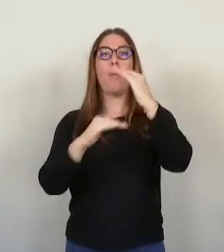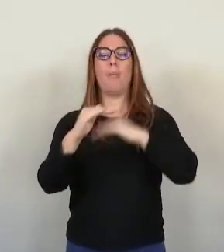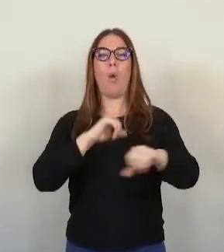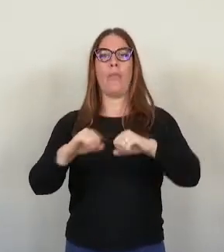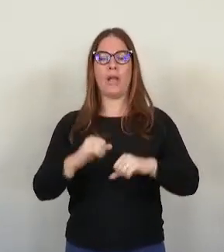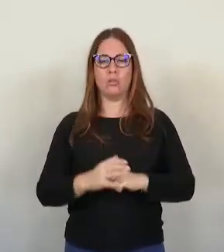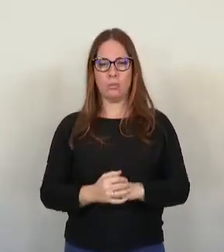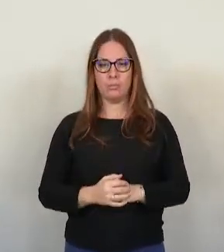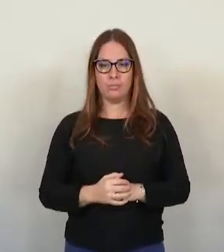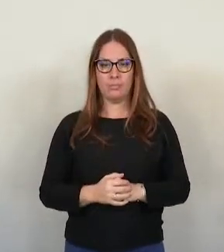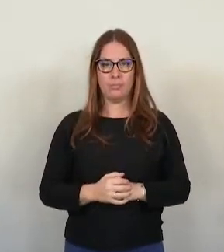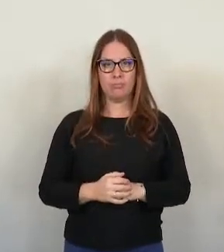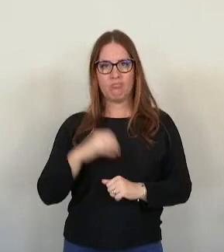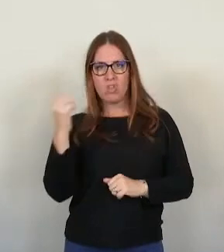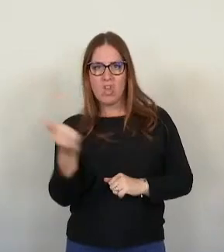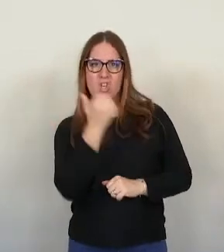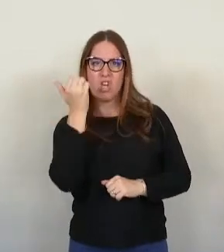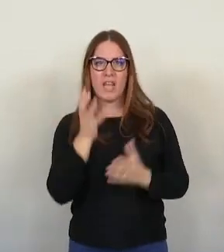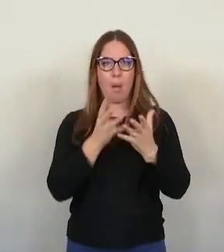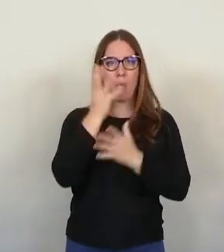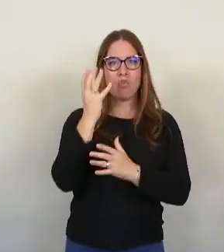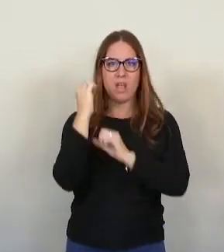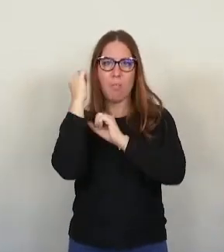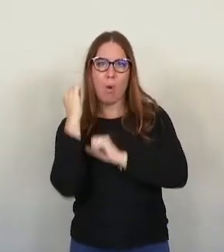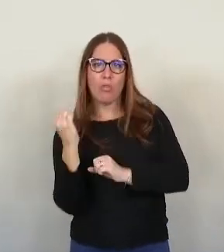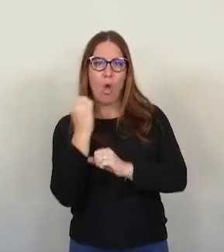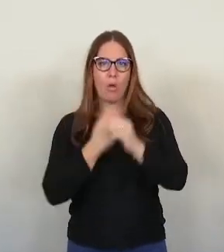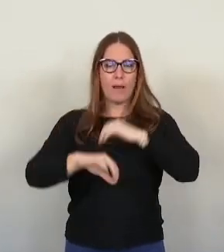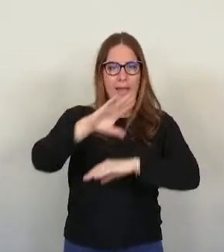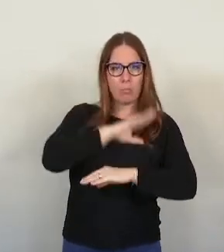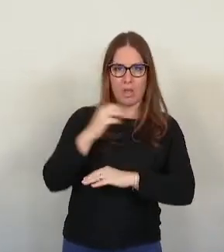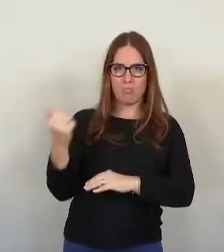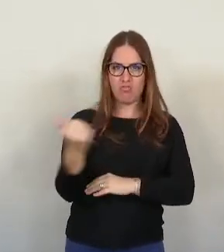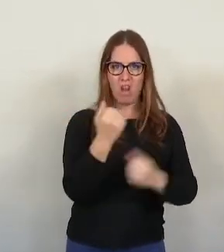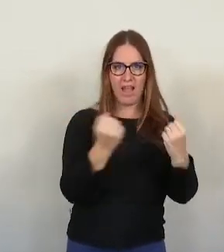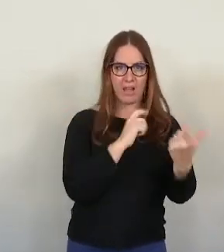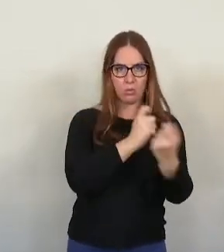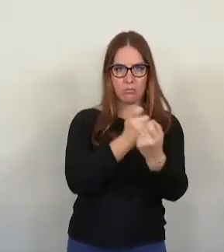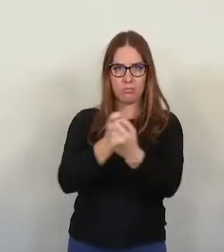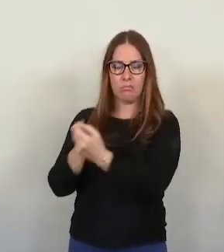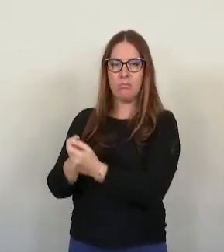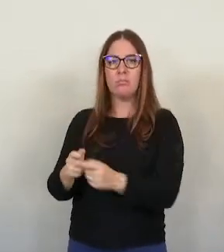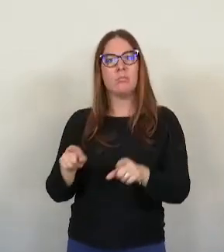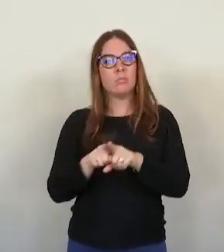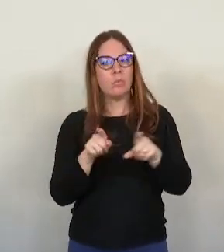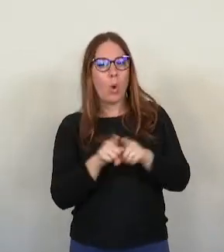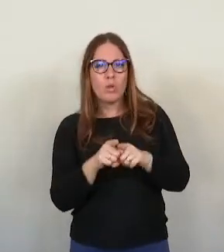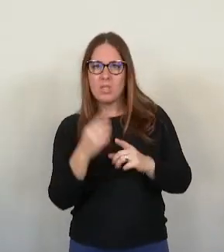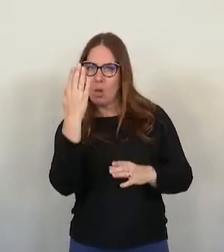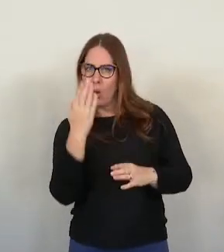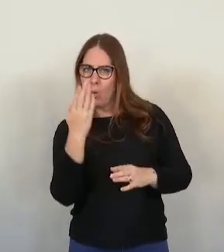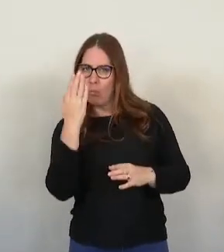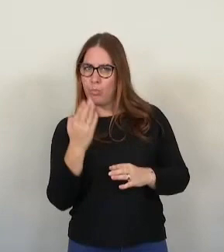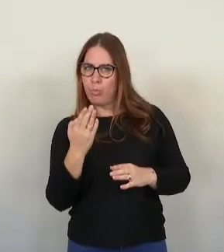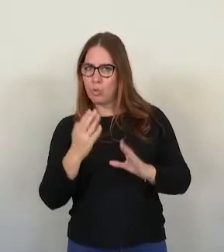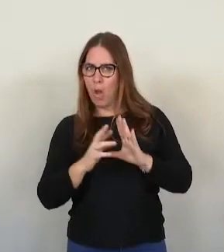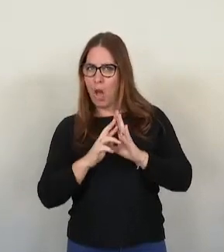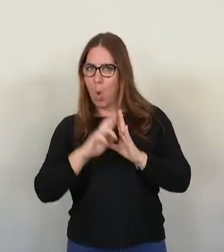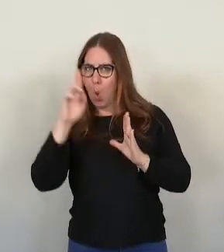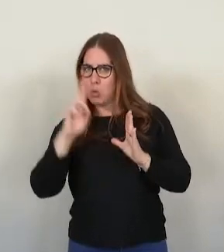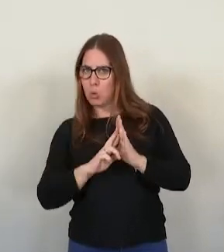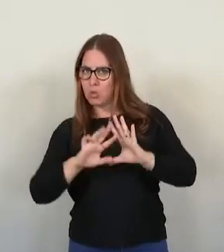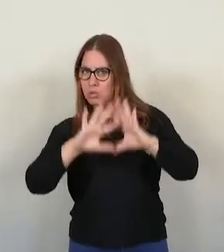identifier les porteuses et porteurs de projets inhérents à chaque action, mais aussi estimer les ressources nécessaires à la bonne conduite de la